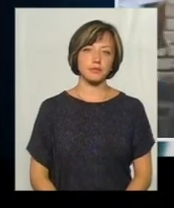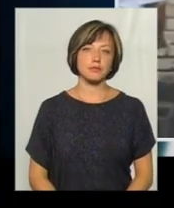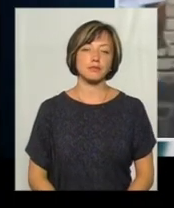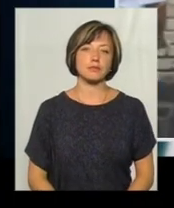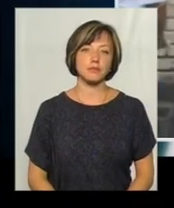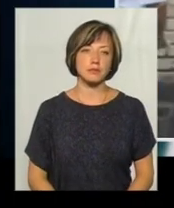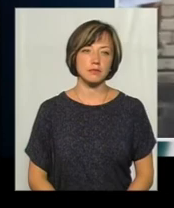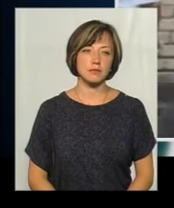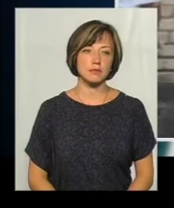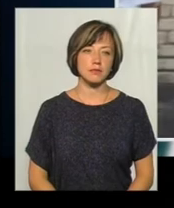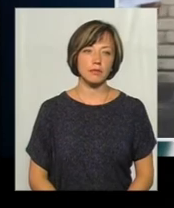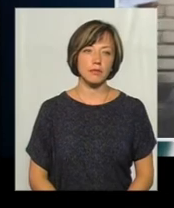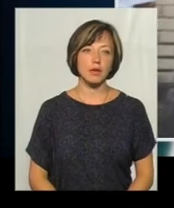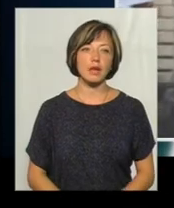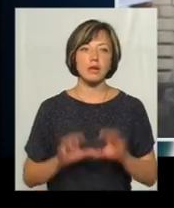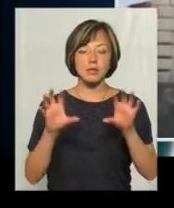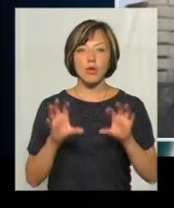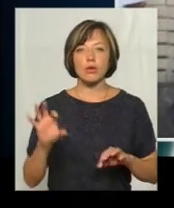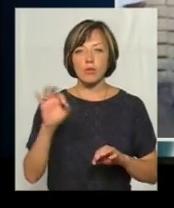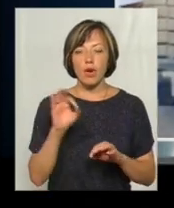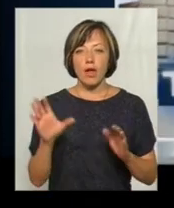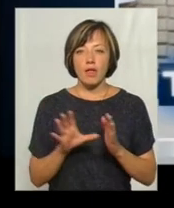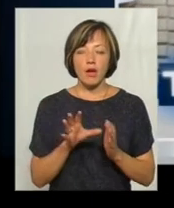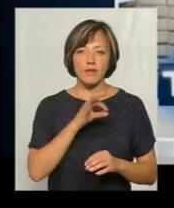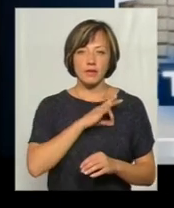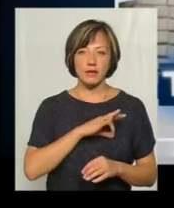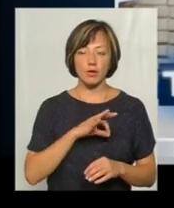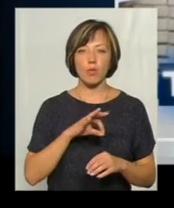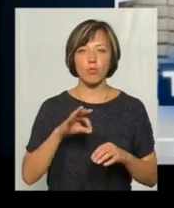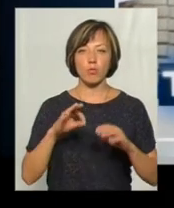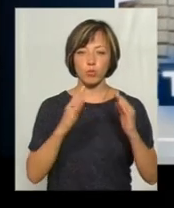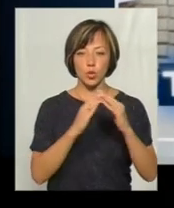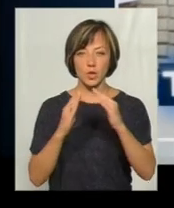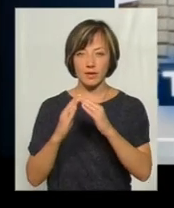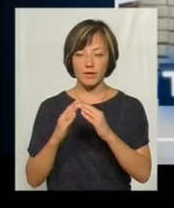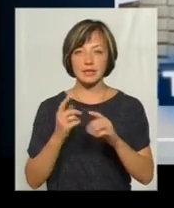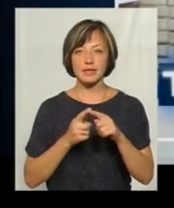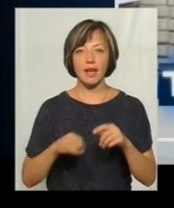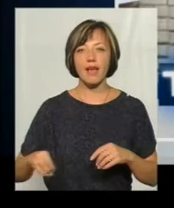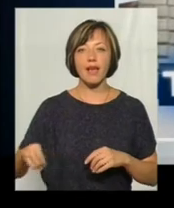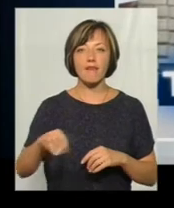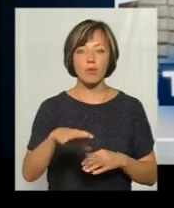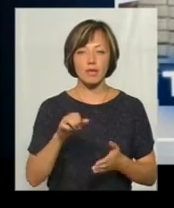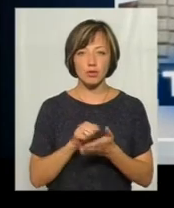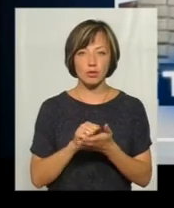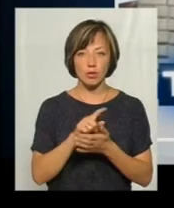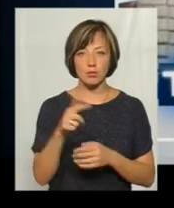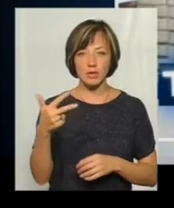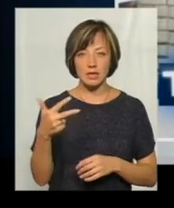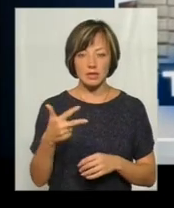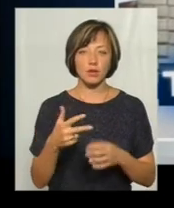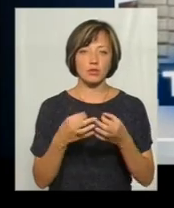Закон про енергоефективність будівель – це європейська директива номер 30, яка дозволяє сьогодні перейти до